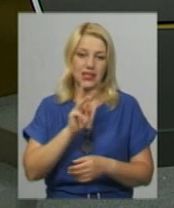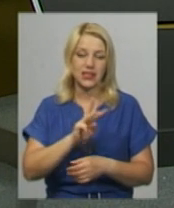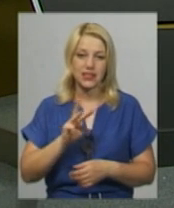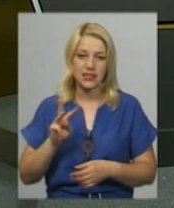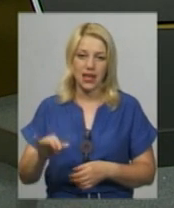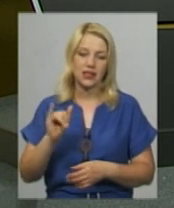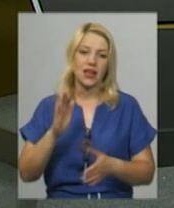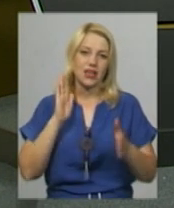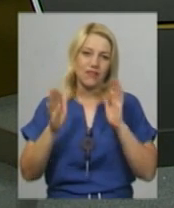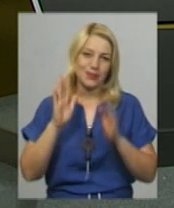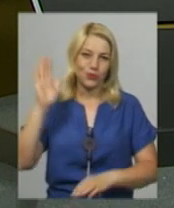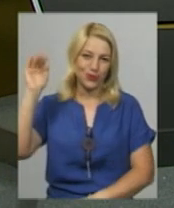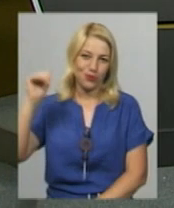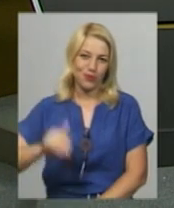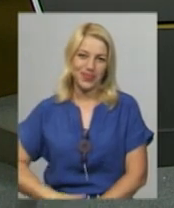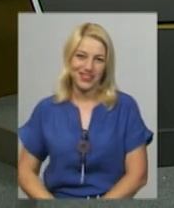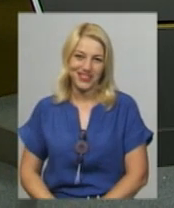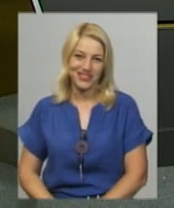сторінці у Фейсбук. Побачимось!